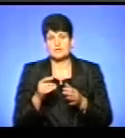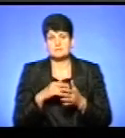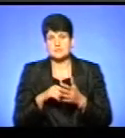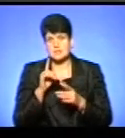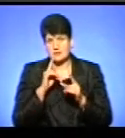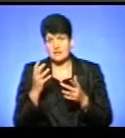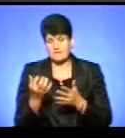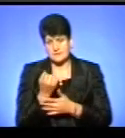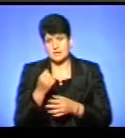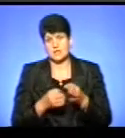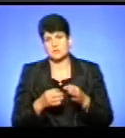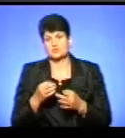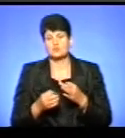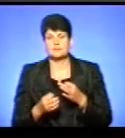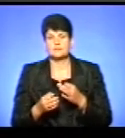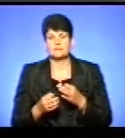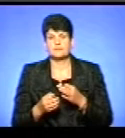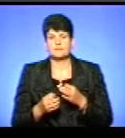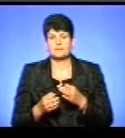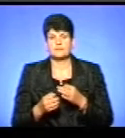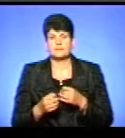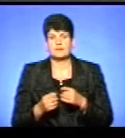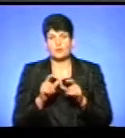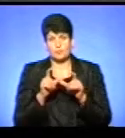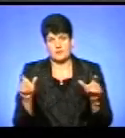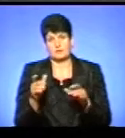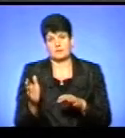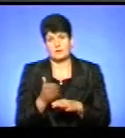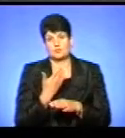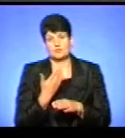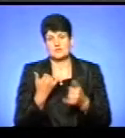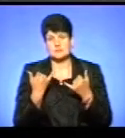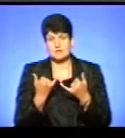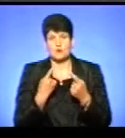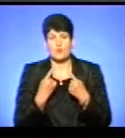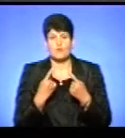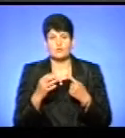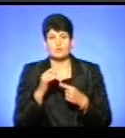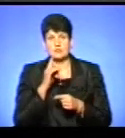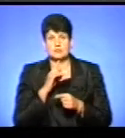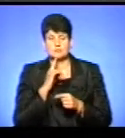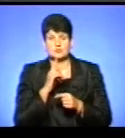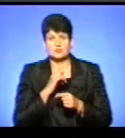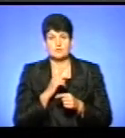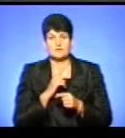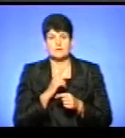виграла суд. І все-таки об'єкт не мотовано. Я говорю зараз про тимчасовий